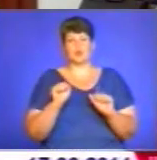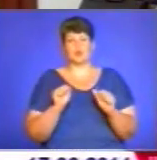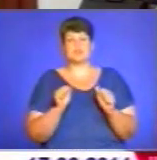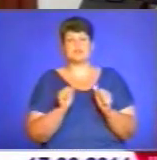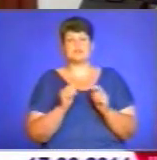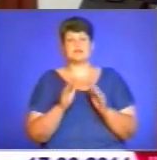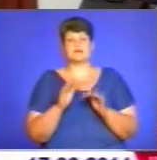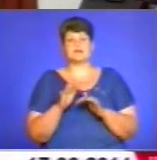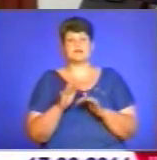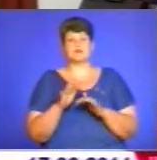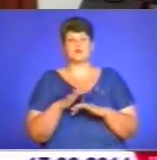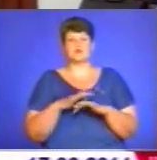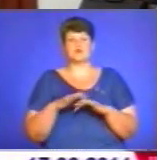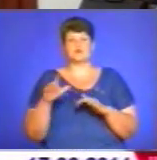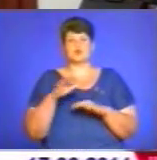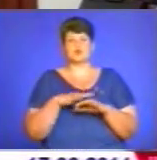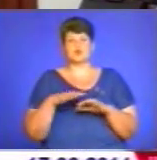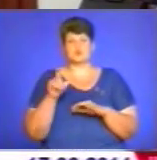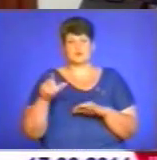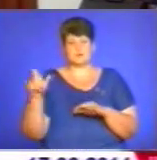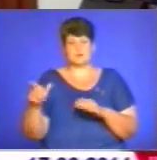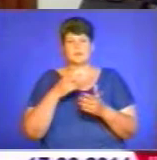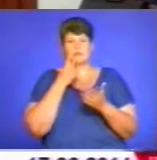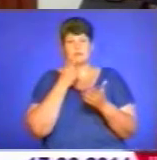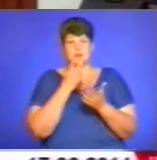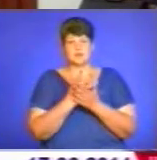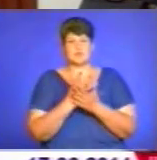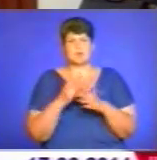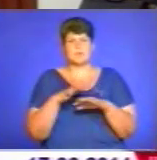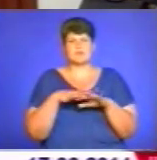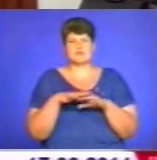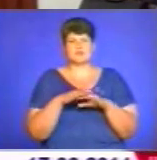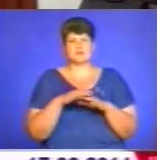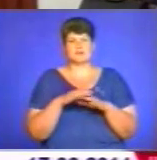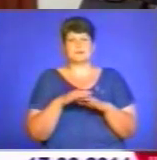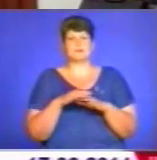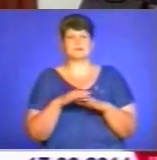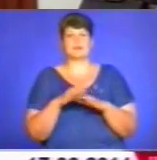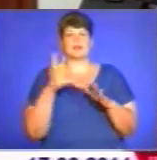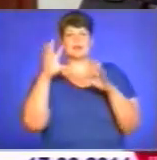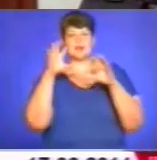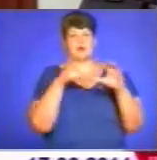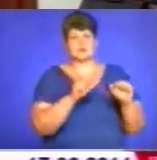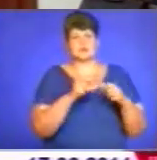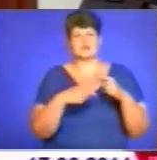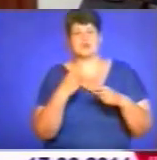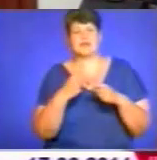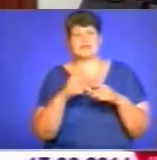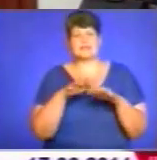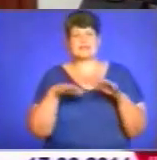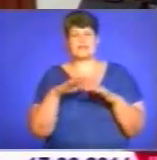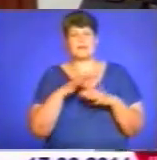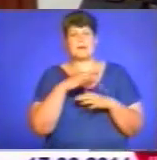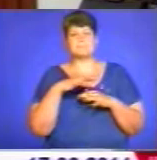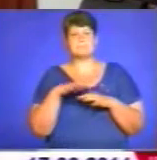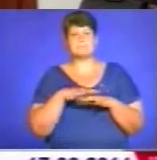І ми бачимо масований наступ на українське суспільство через засоби масової інформації, ми бачимо